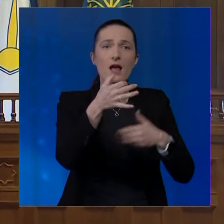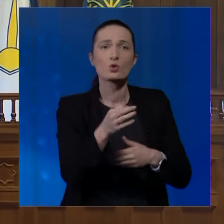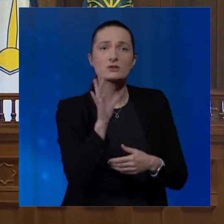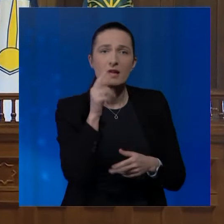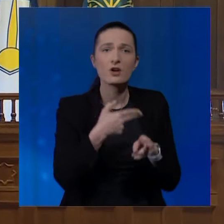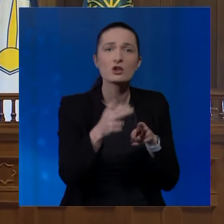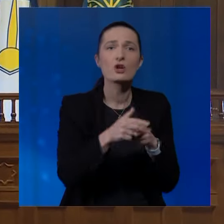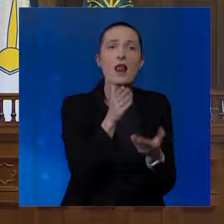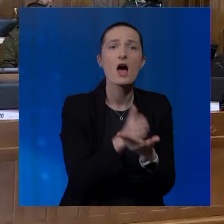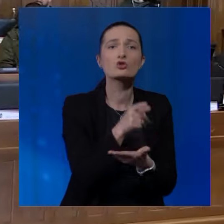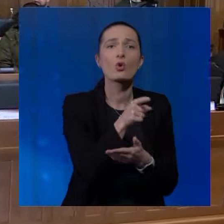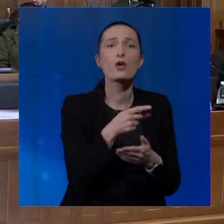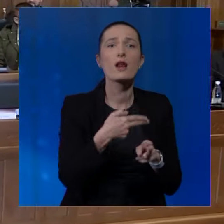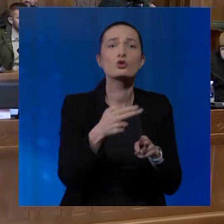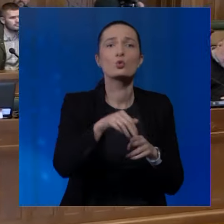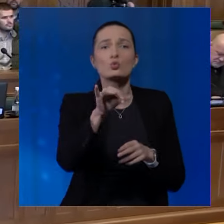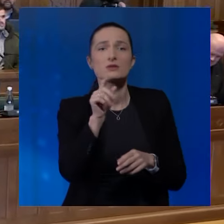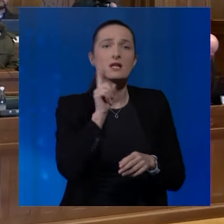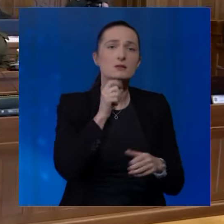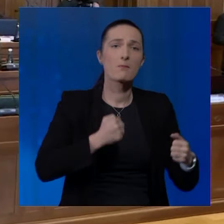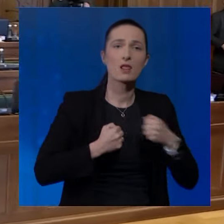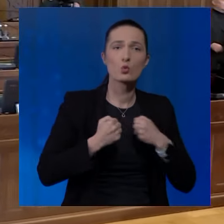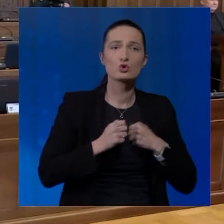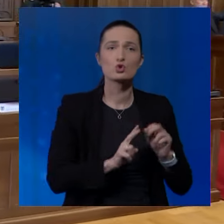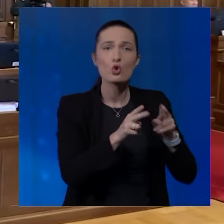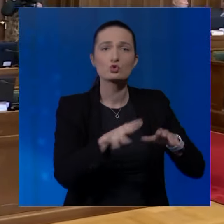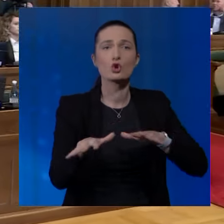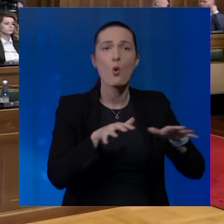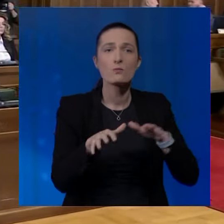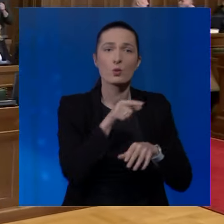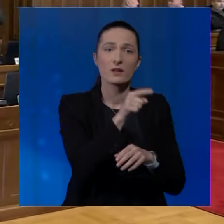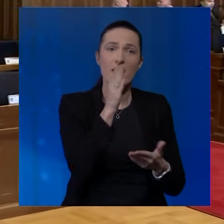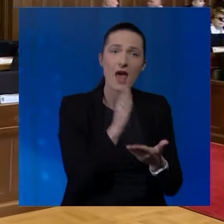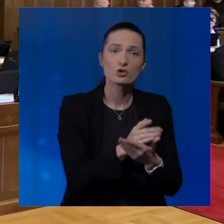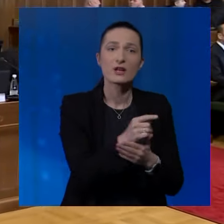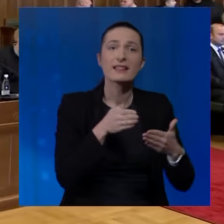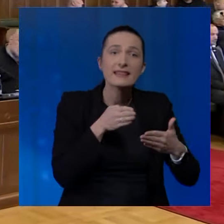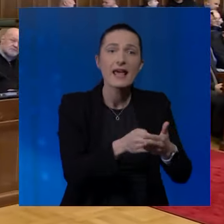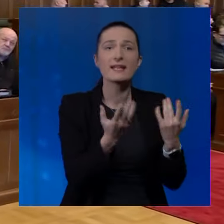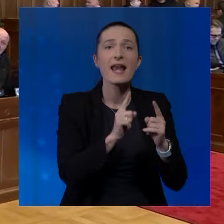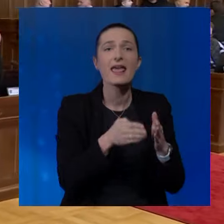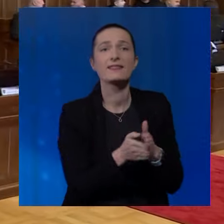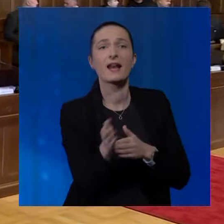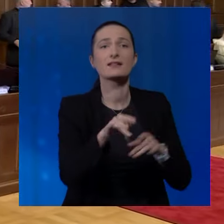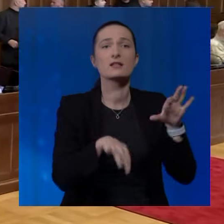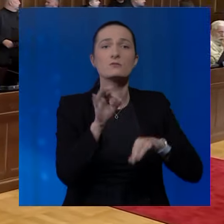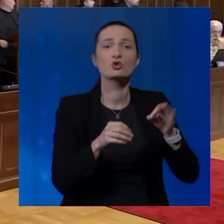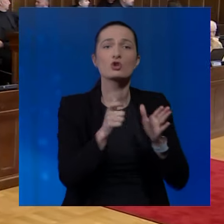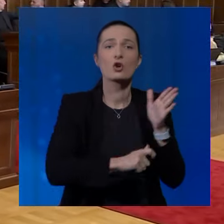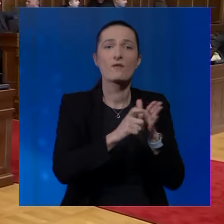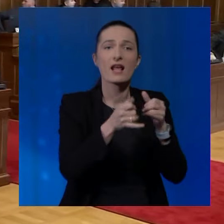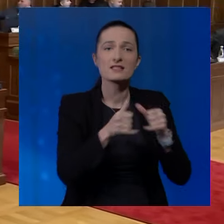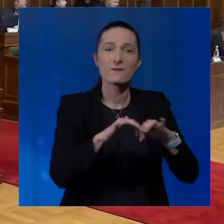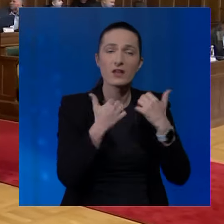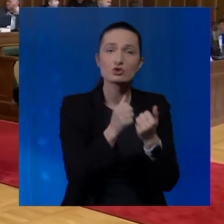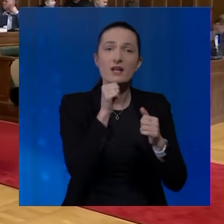na način na koji je riješen u Tuzli, Zenici, Banja Luci, Stovcu, Širokom Rijegu. Taj način je direktan, a ne indirektan izbor i članova